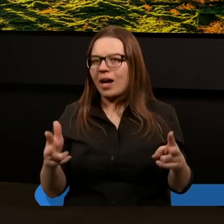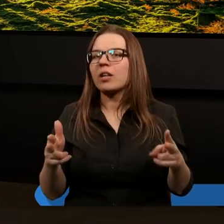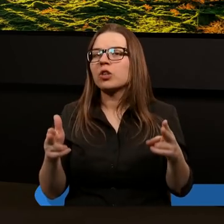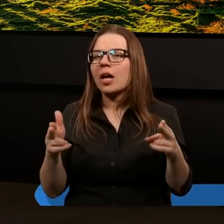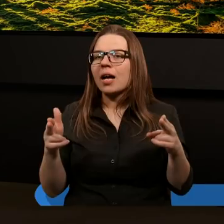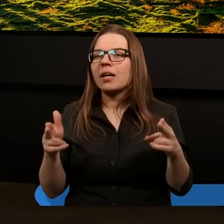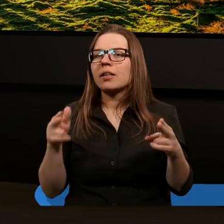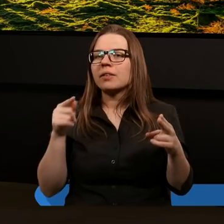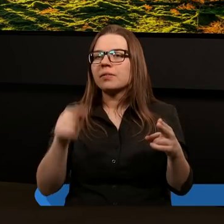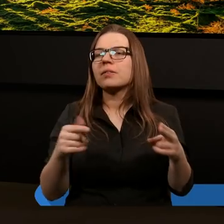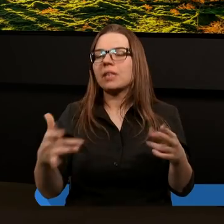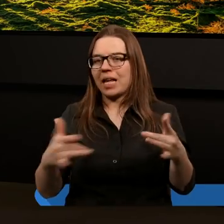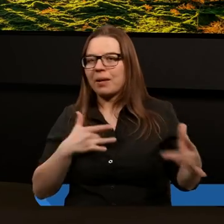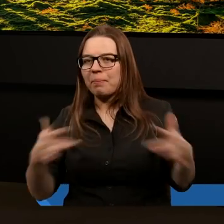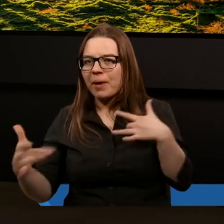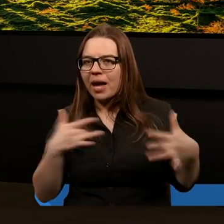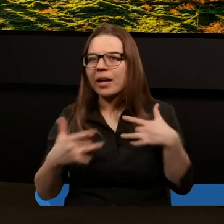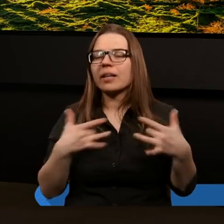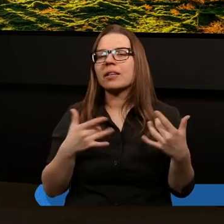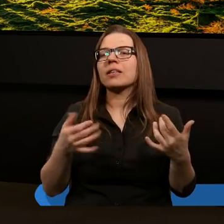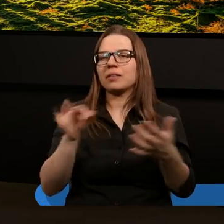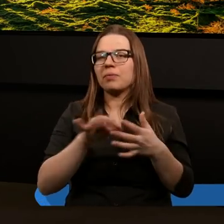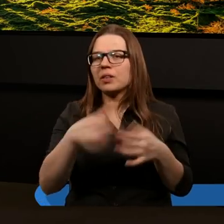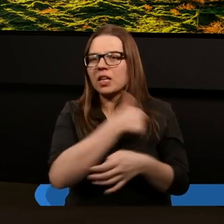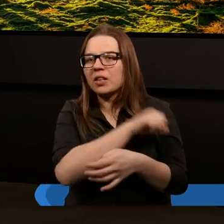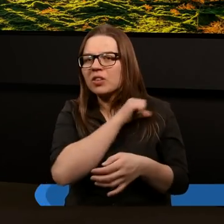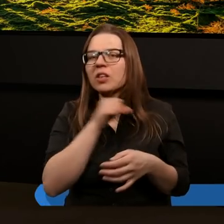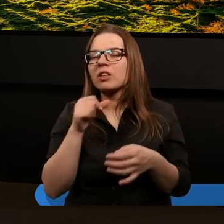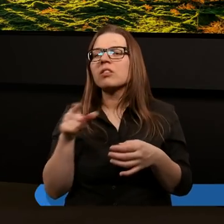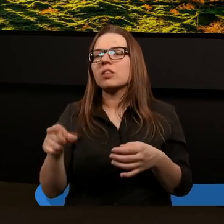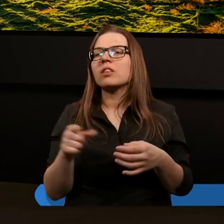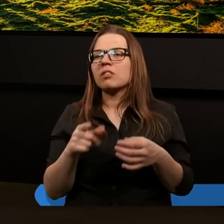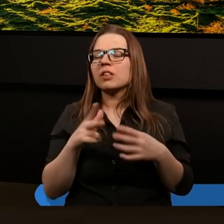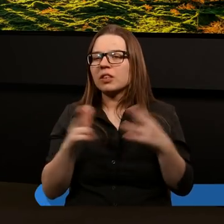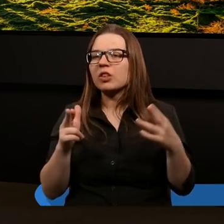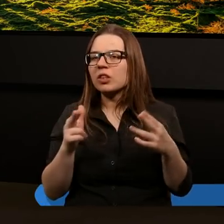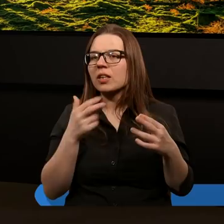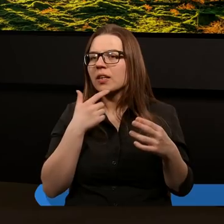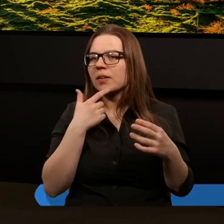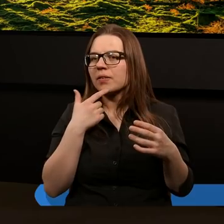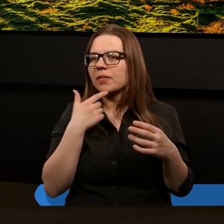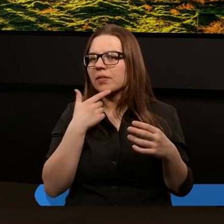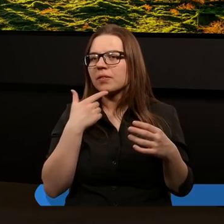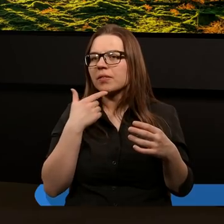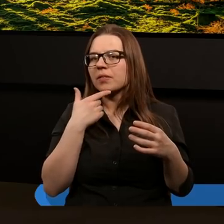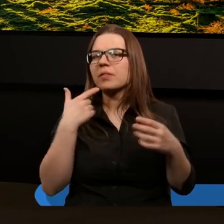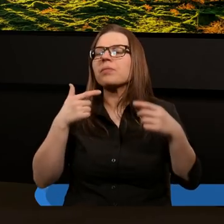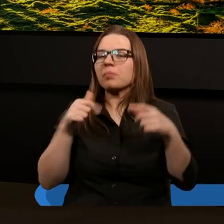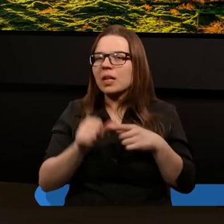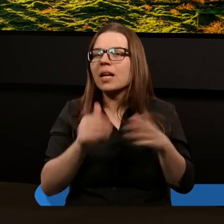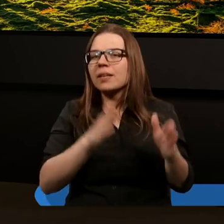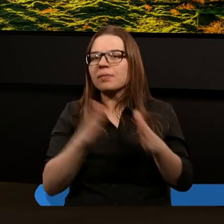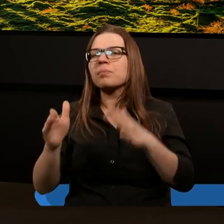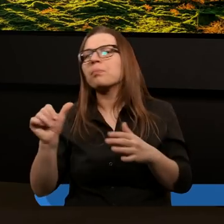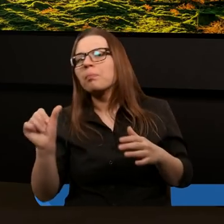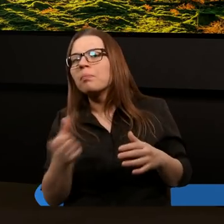tej męki wewnątrz chrześcijańskiej, tej krwi przelanej, następuje pierwsze